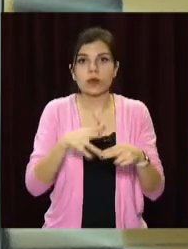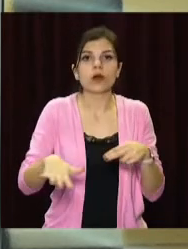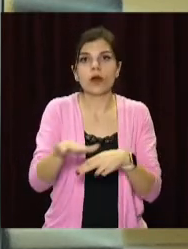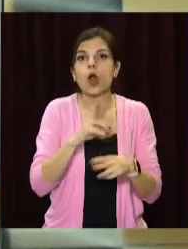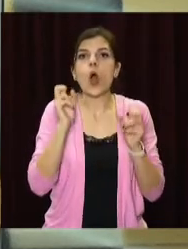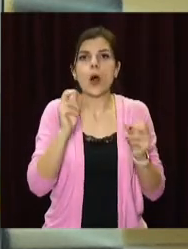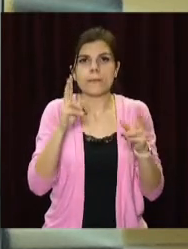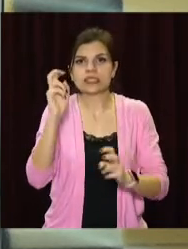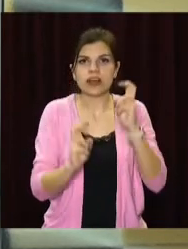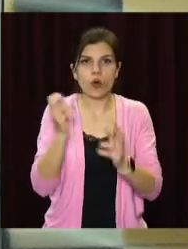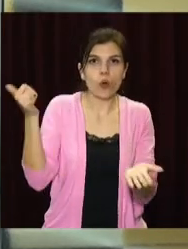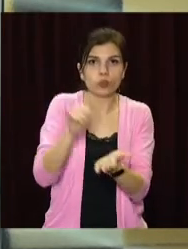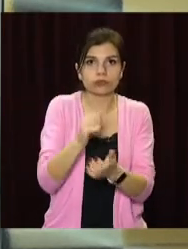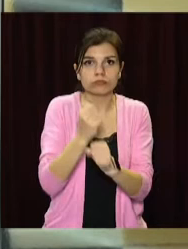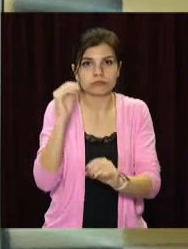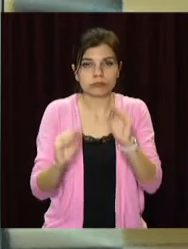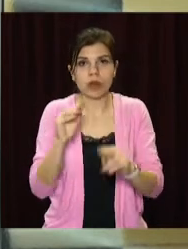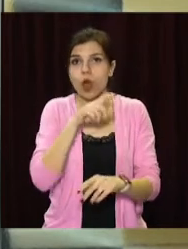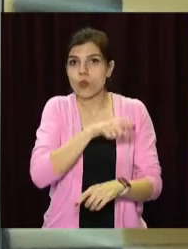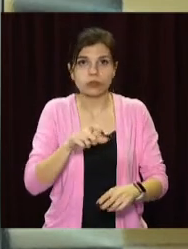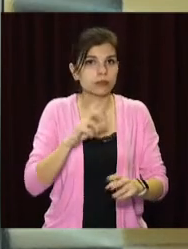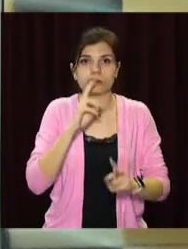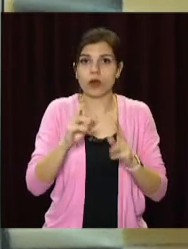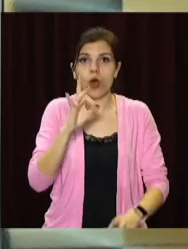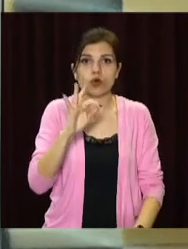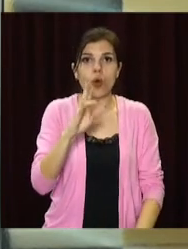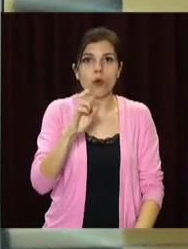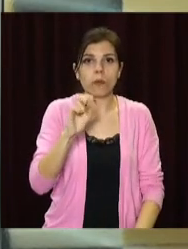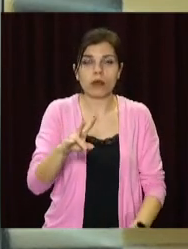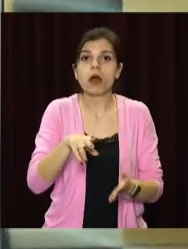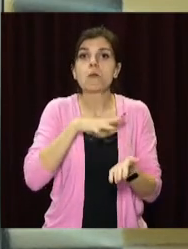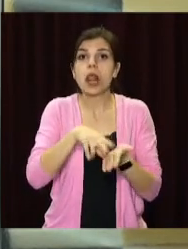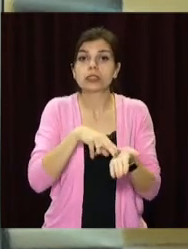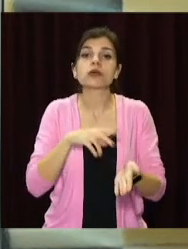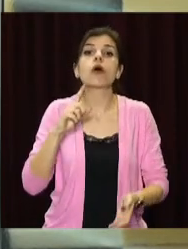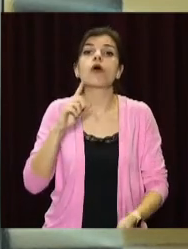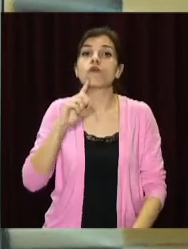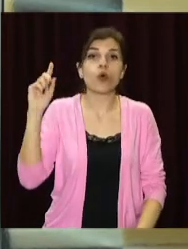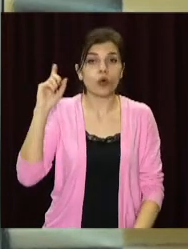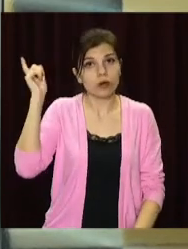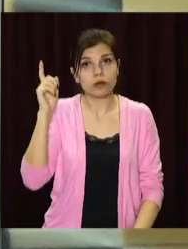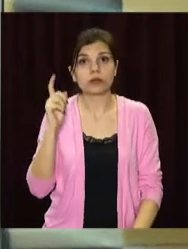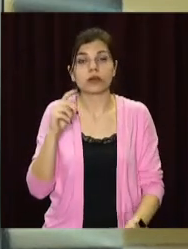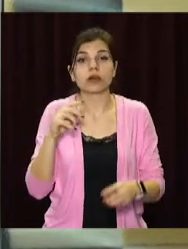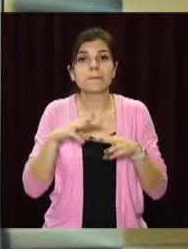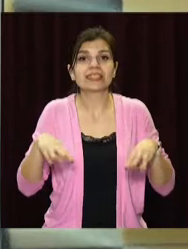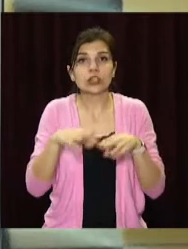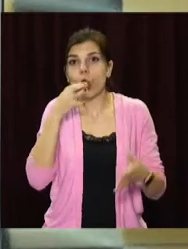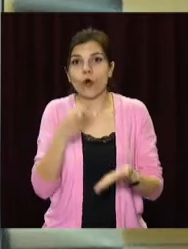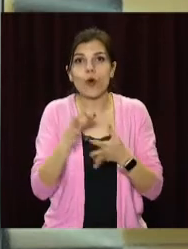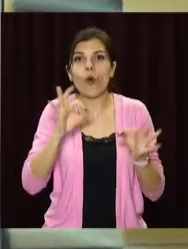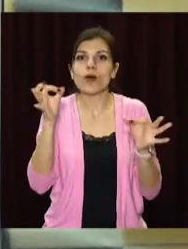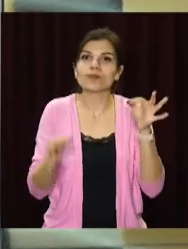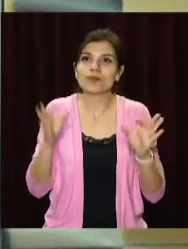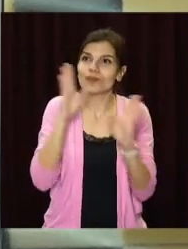небезпечного підприємства. Торік Рокобан отримав ліцензію від Міністерства захисту довкілля та природних ресурсів України